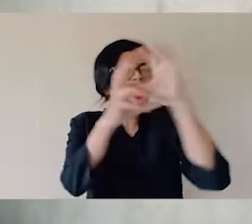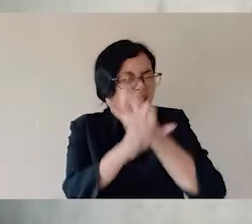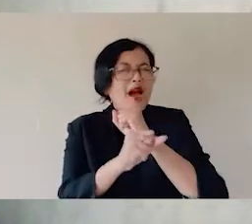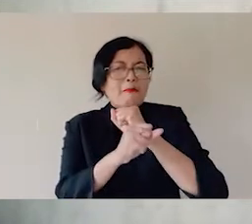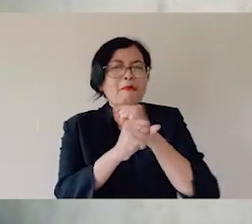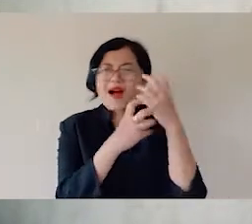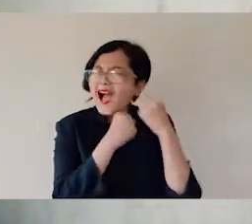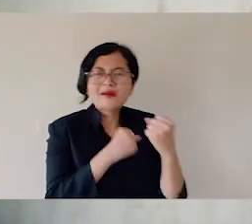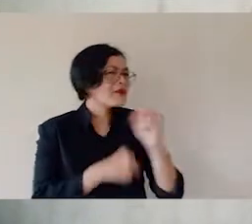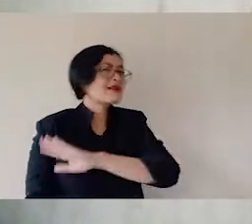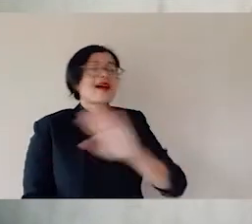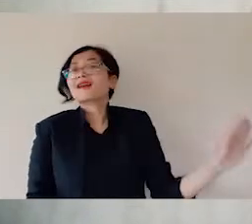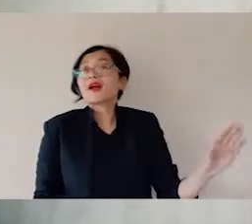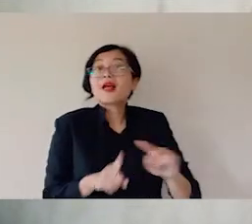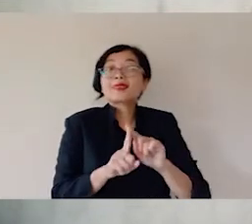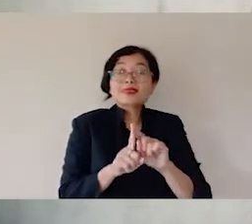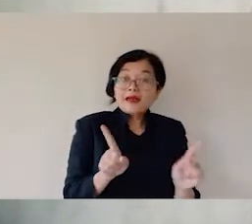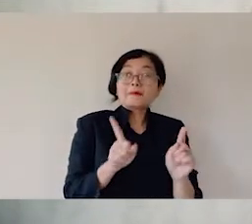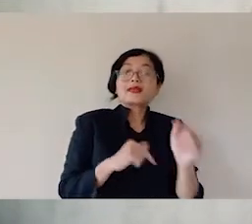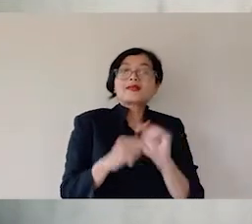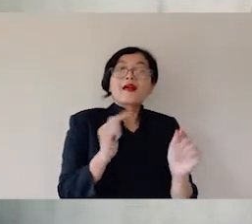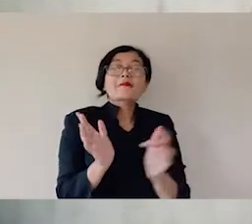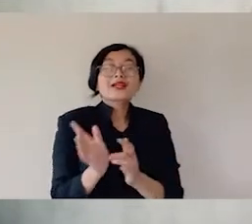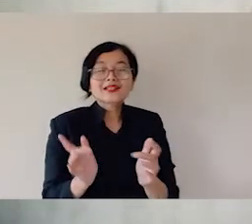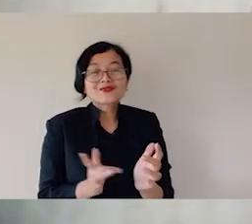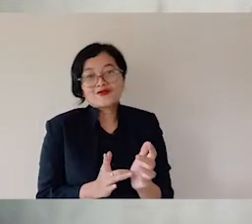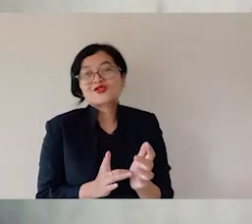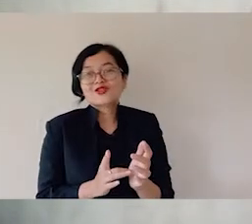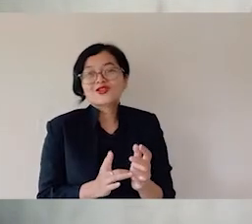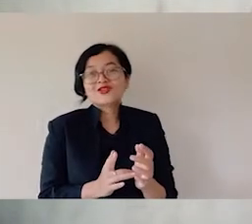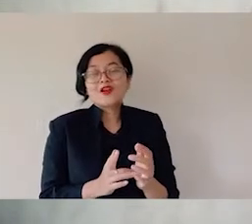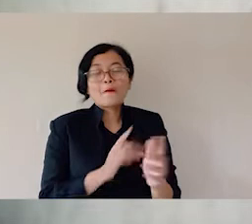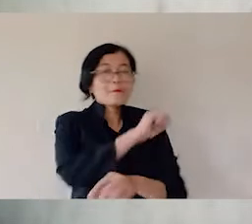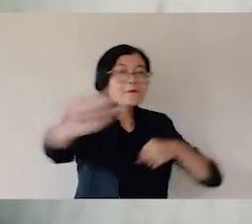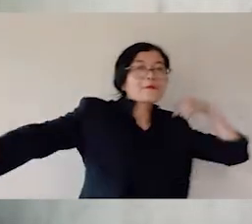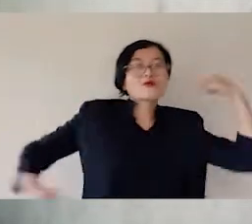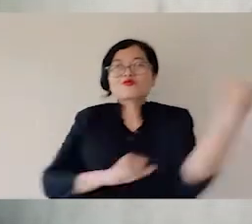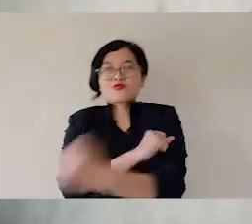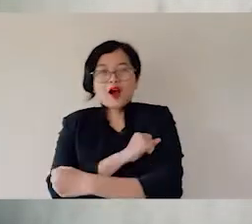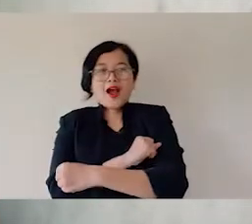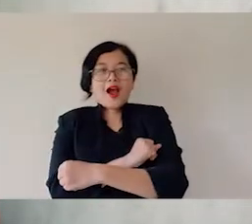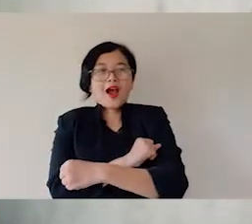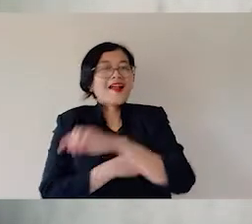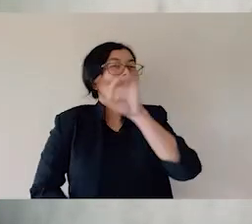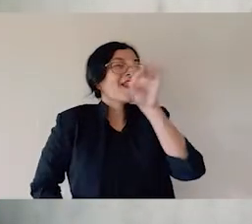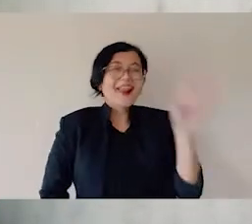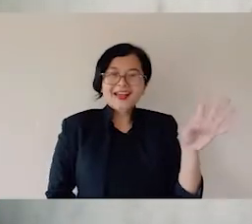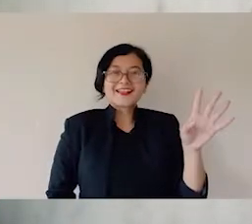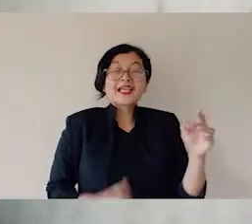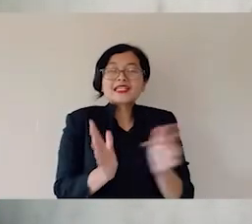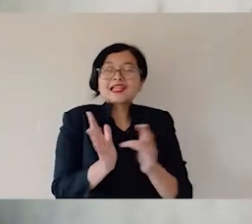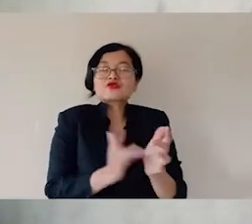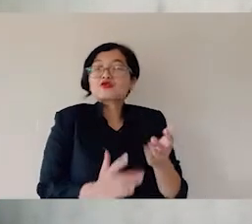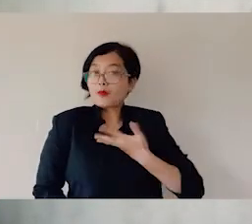tabu, sesuatu yang tidak dapat dibicarakan menjadi sesuatu yang berbeda. Yesus dengan sengaja membicarakannya.